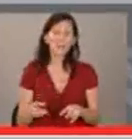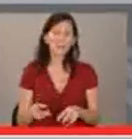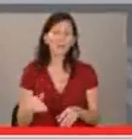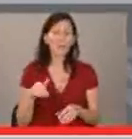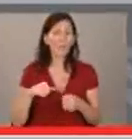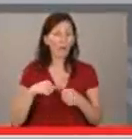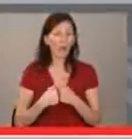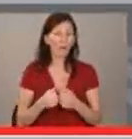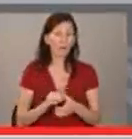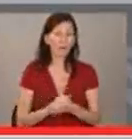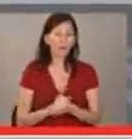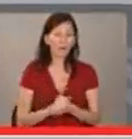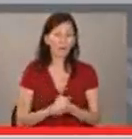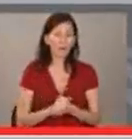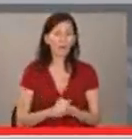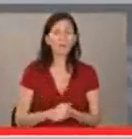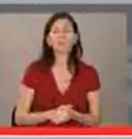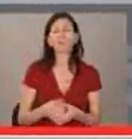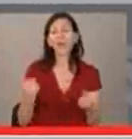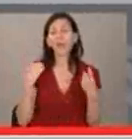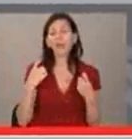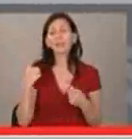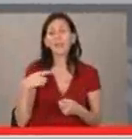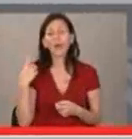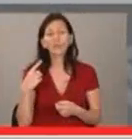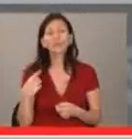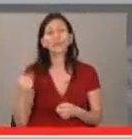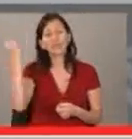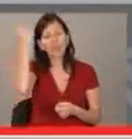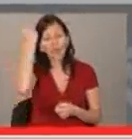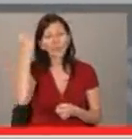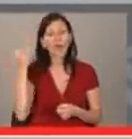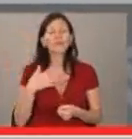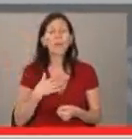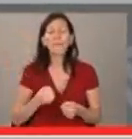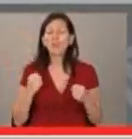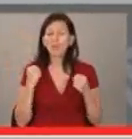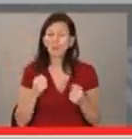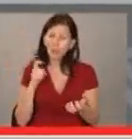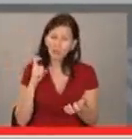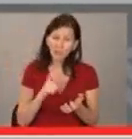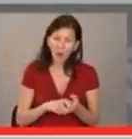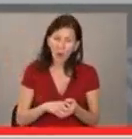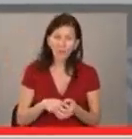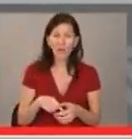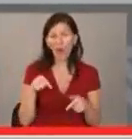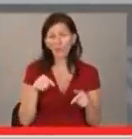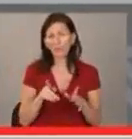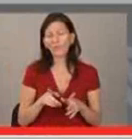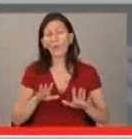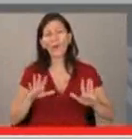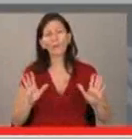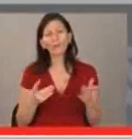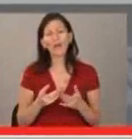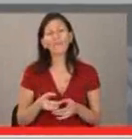катастрофи и така нататък. Гърция, Турция, Германия, където и да отидете, там е жестоко. Но там, тези, тука, бъбаятояци, които се